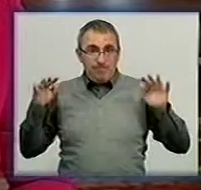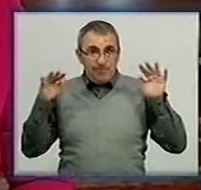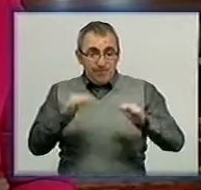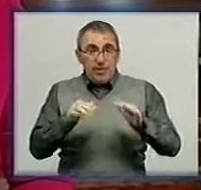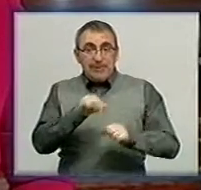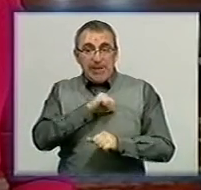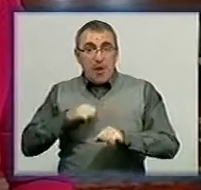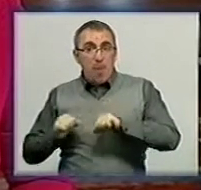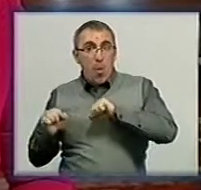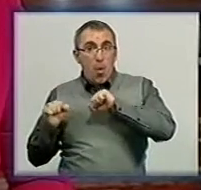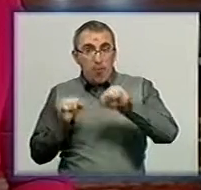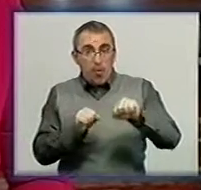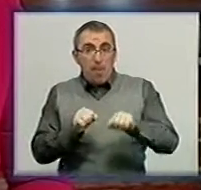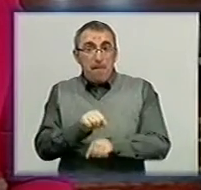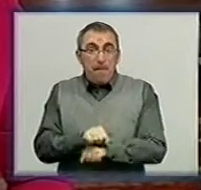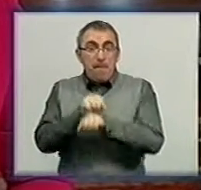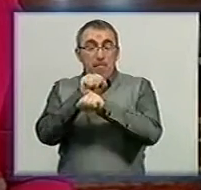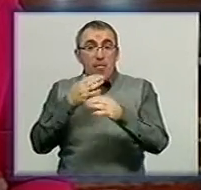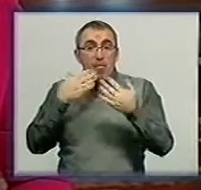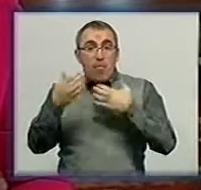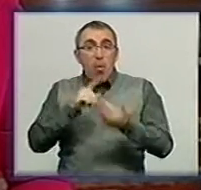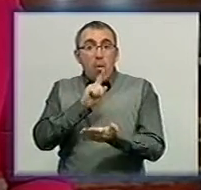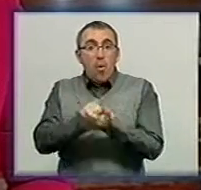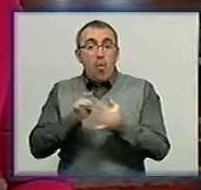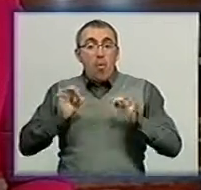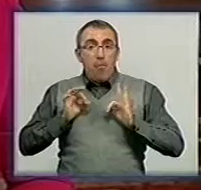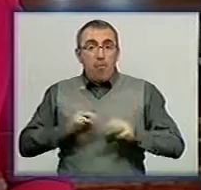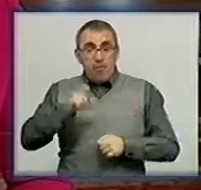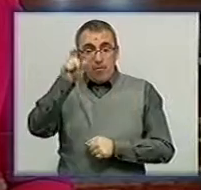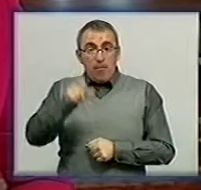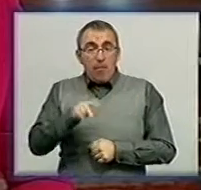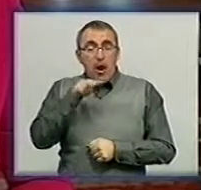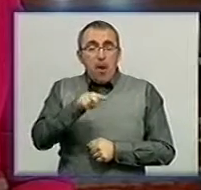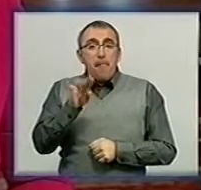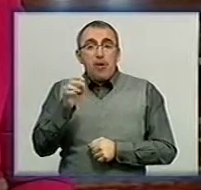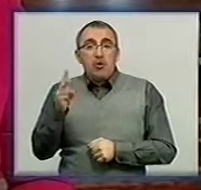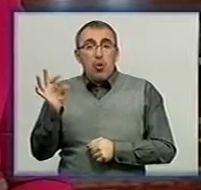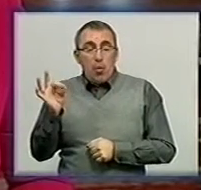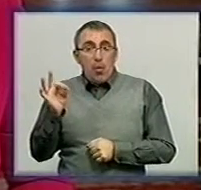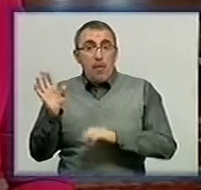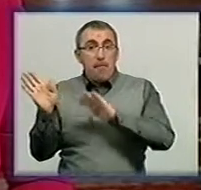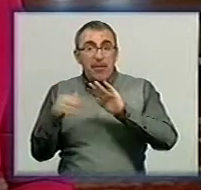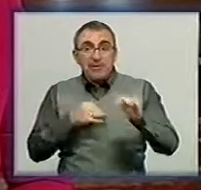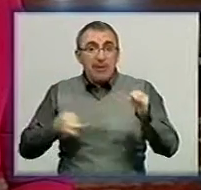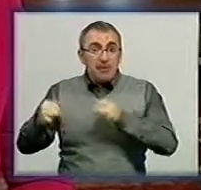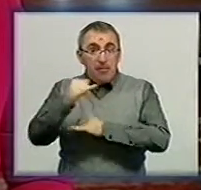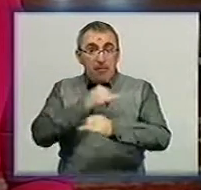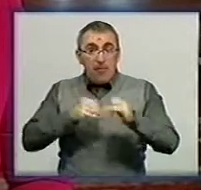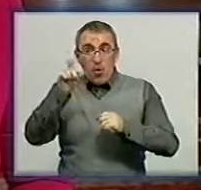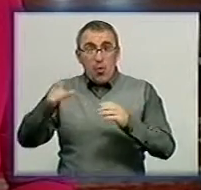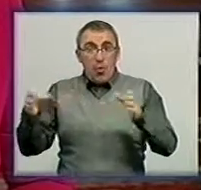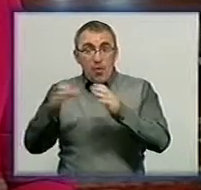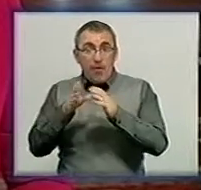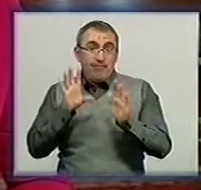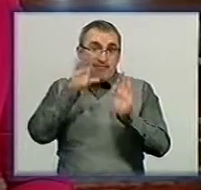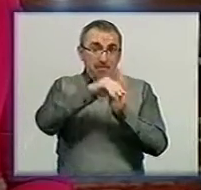самообороною до пікетувальників вийшов виконуючий обов'язки прокурора області Леонід Панченко. Коли після спілкування з громадою він повернувся